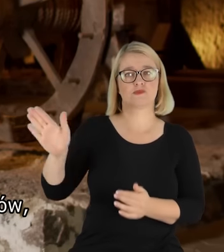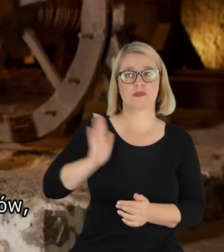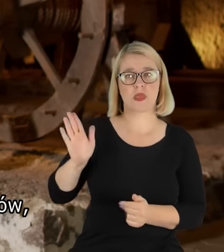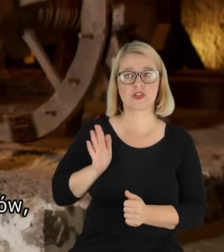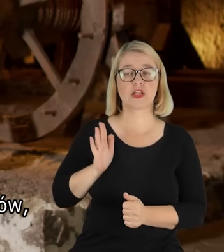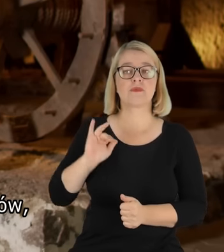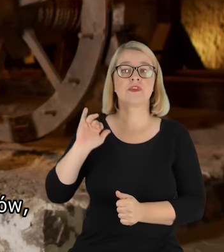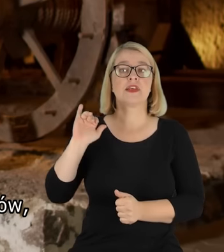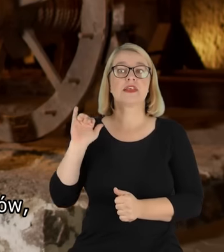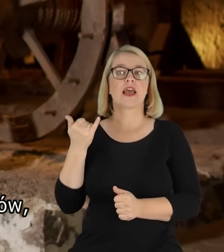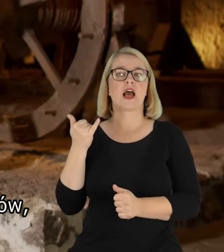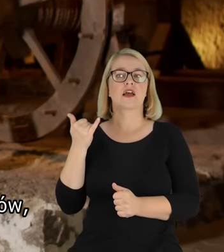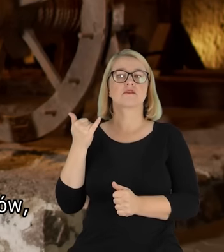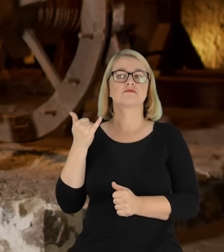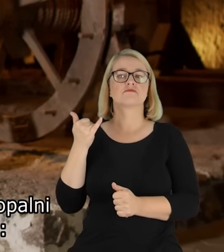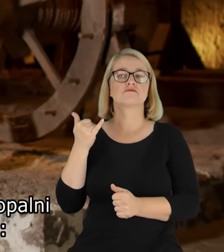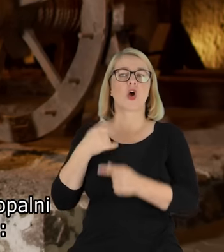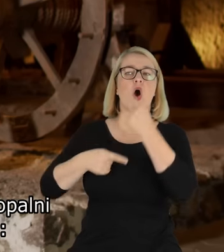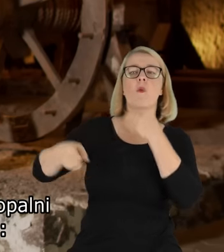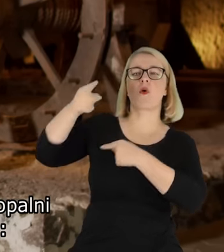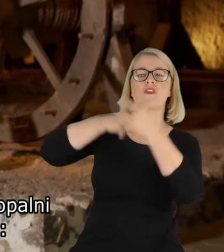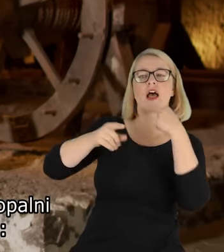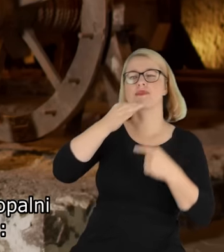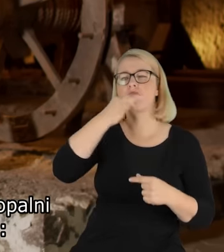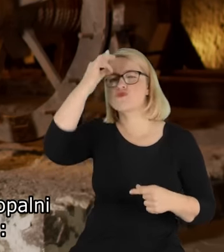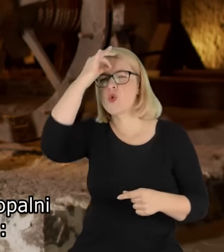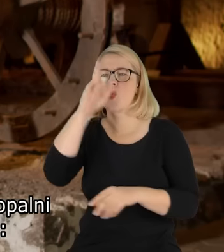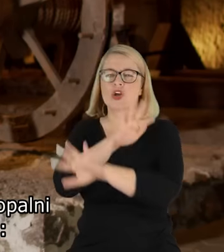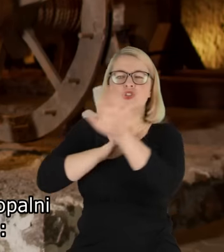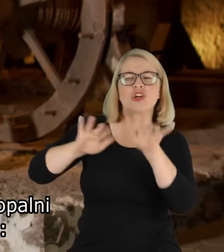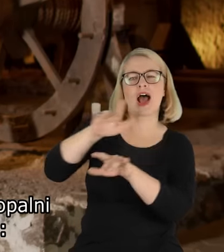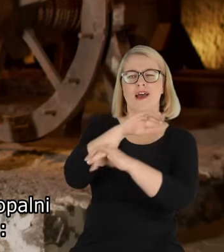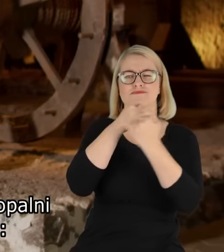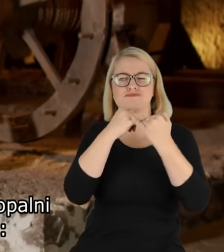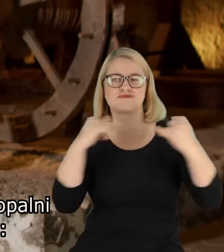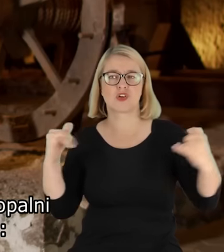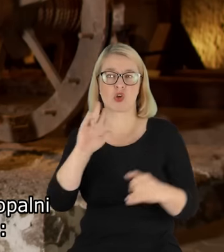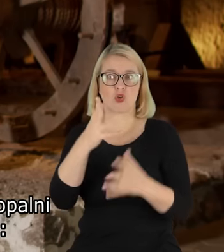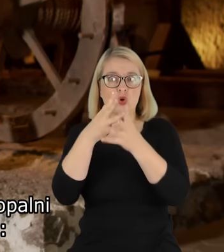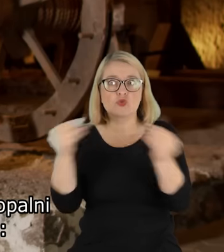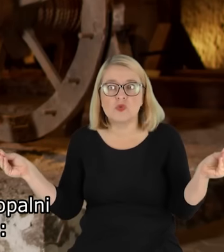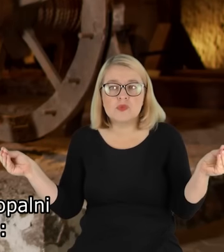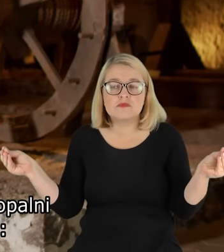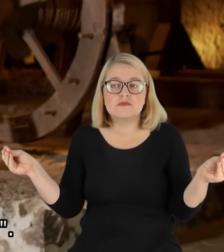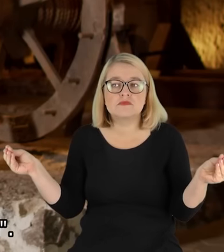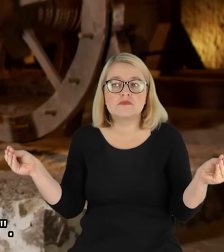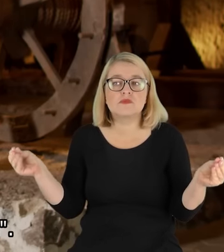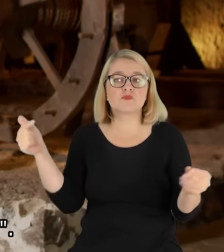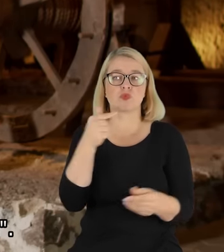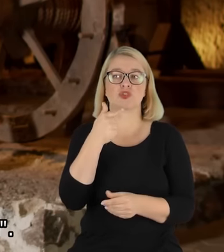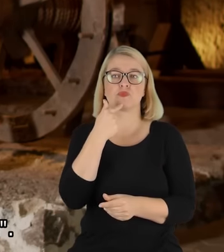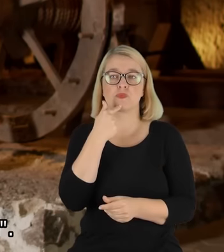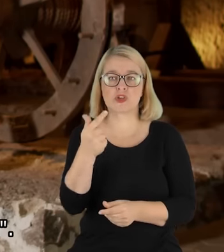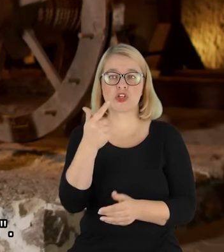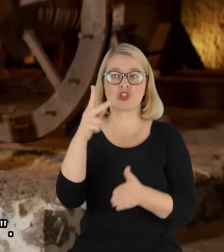odwoływał się do różnych duchów, do różnych czarów. Jeżeli na przykład ktoś się zgubił w kopalni, to musiał